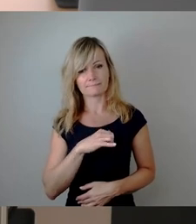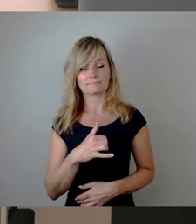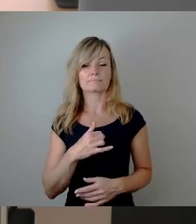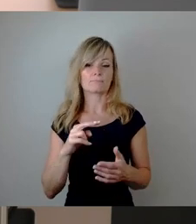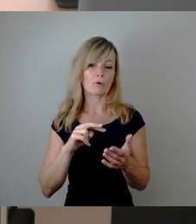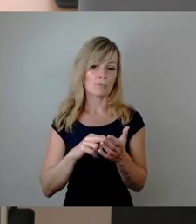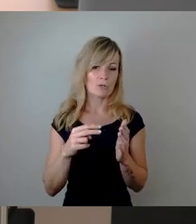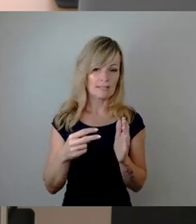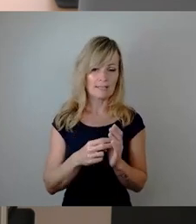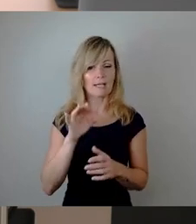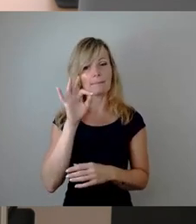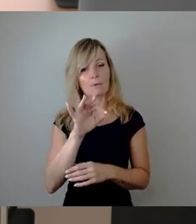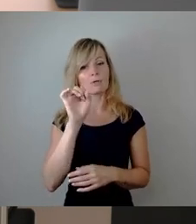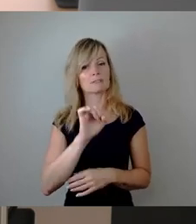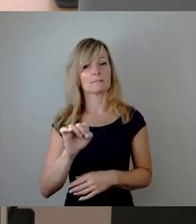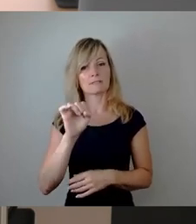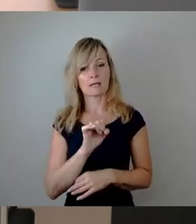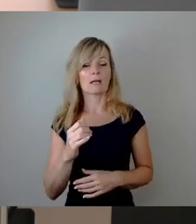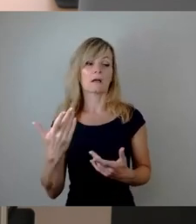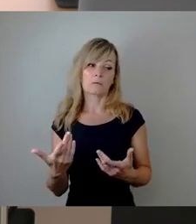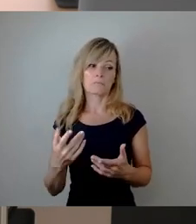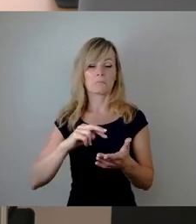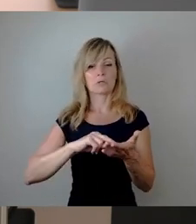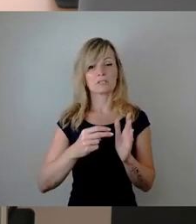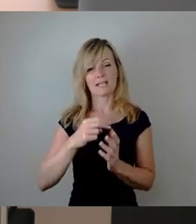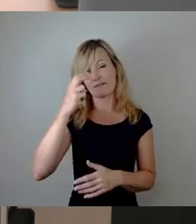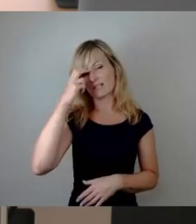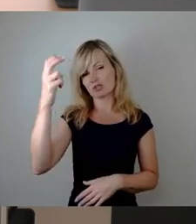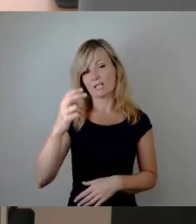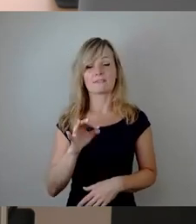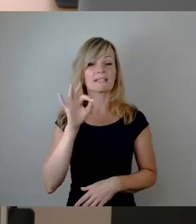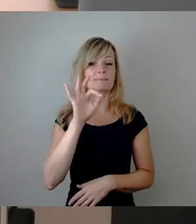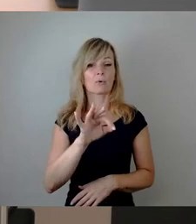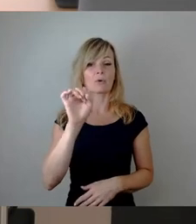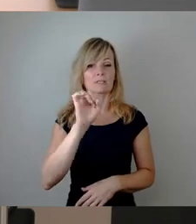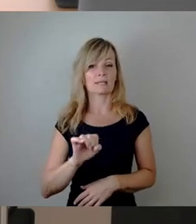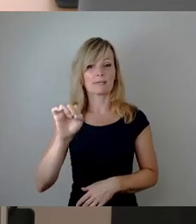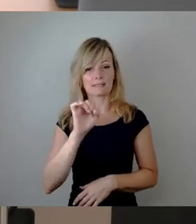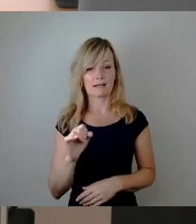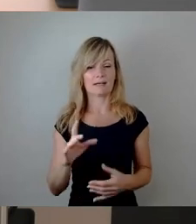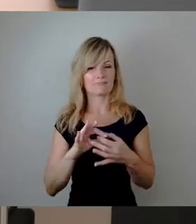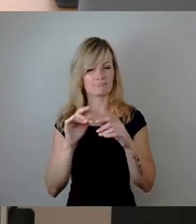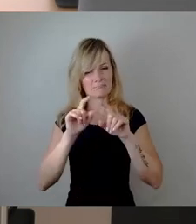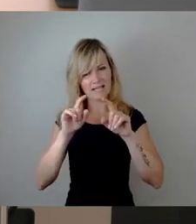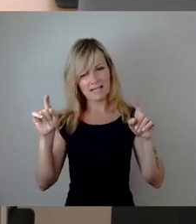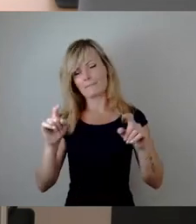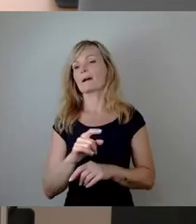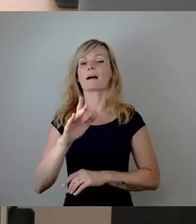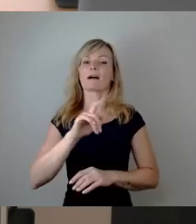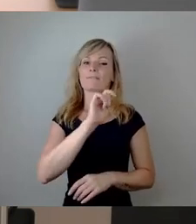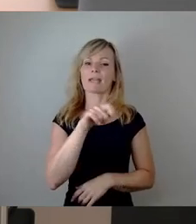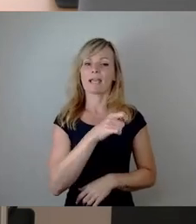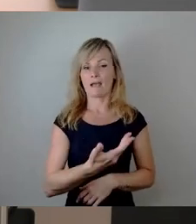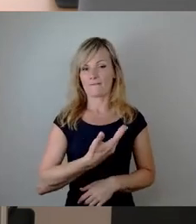-Pro-Seminar, Politikwissenschaftliches-Pro-Seminar bekommen, zur Frage des Wählerwillens und etwas wurde dabei nicht